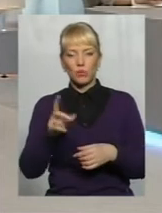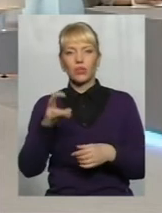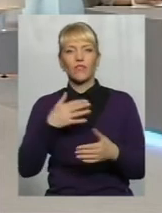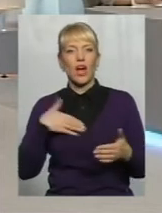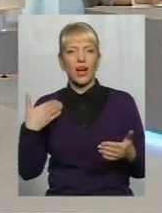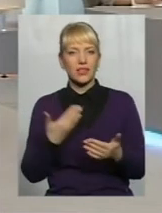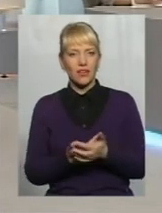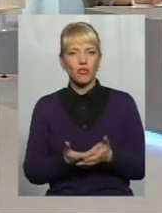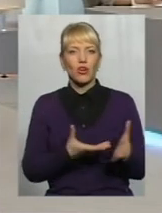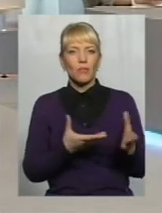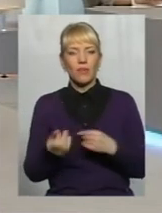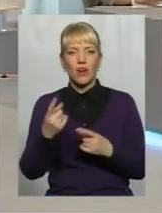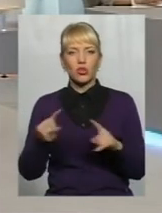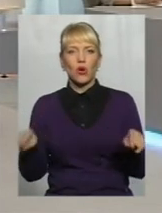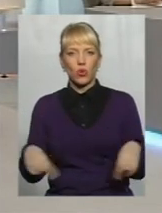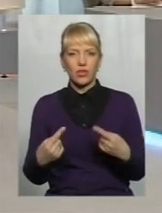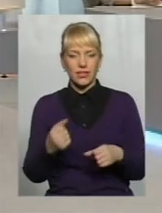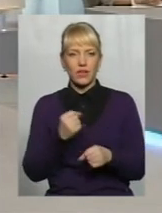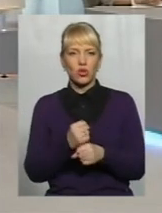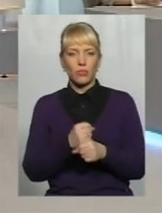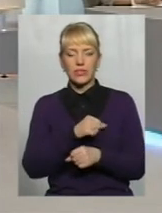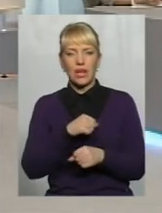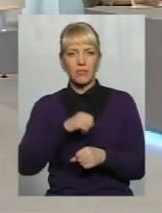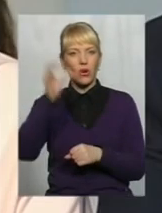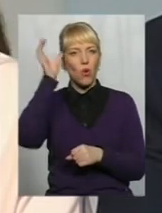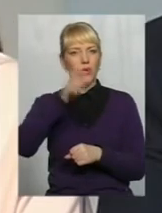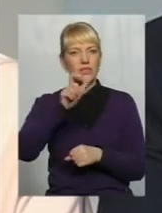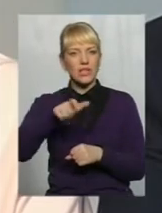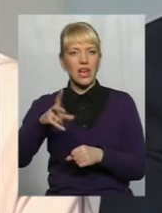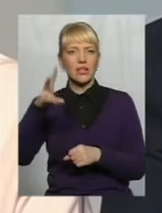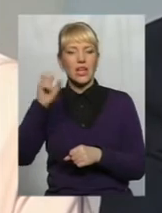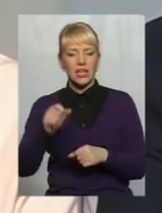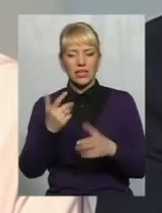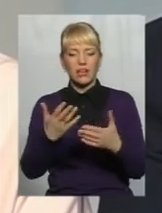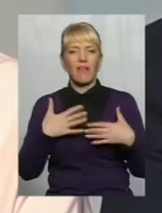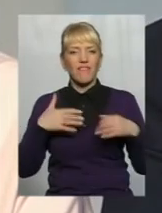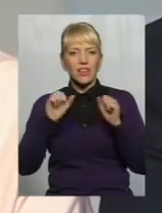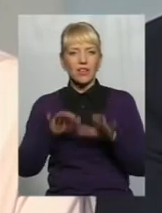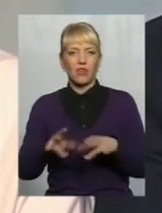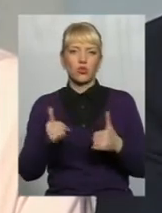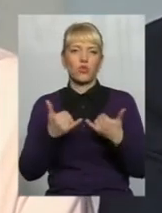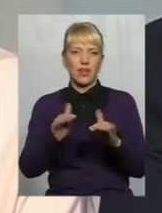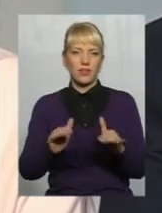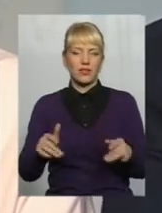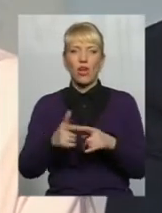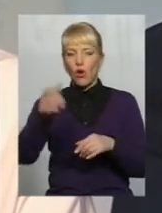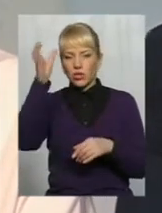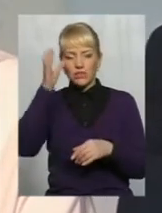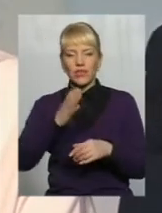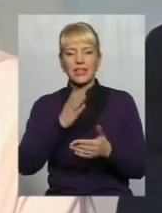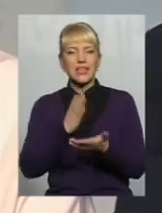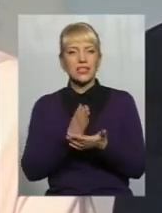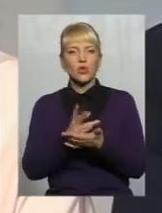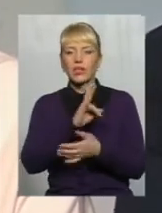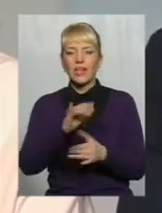активно впливають на організацію роботи самих освітян І, відповідно, на їхню віддачу для дітей Що освіта існує не зараді освіти, освіта існує зараді